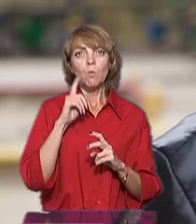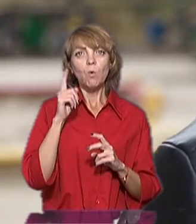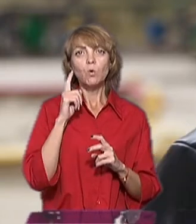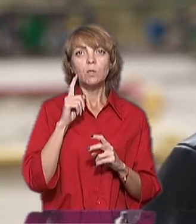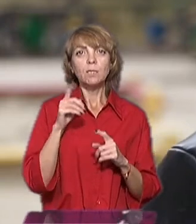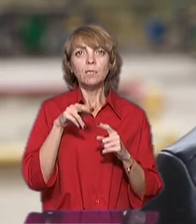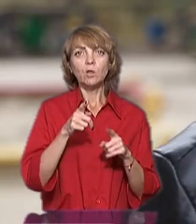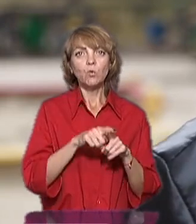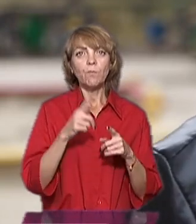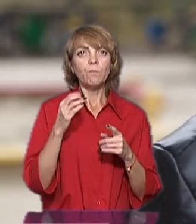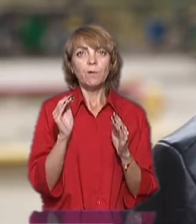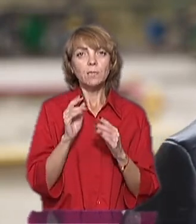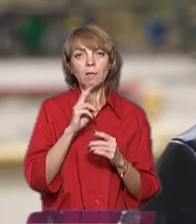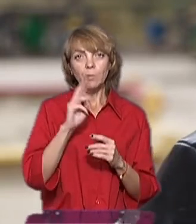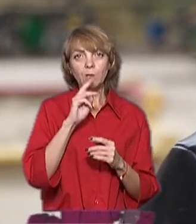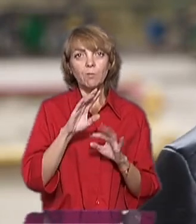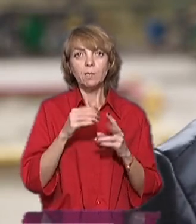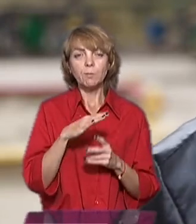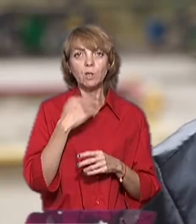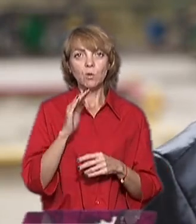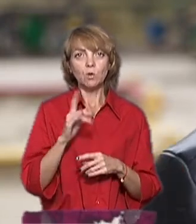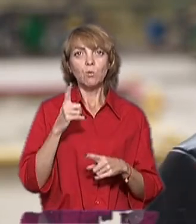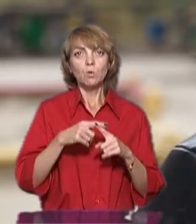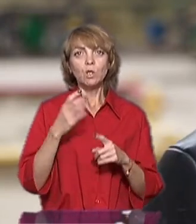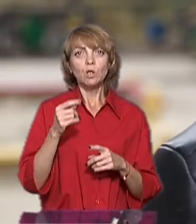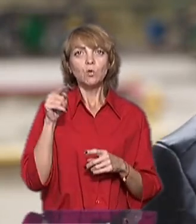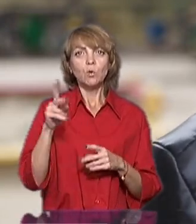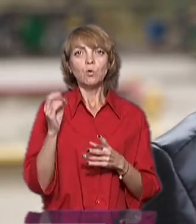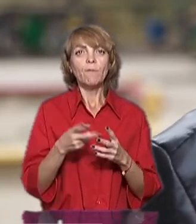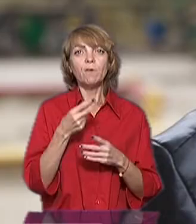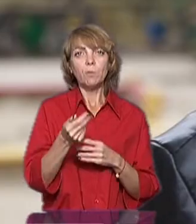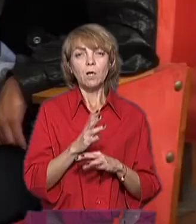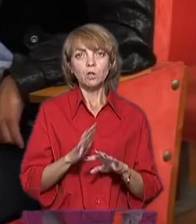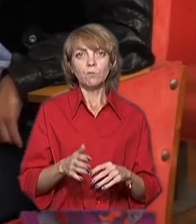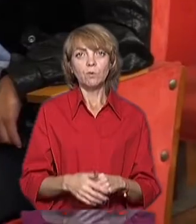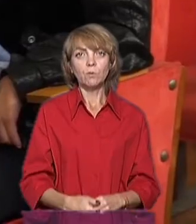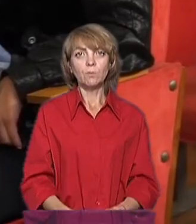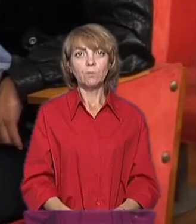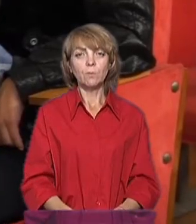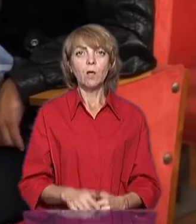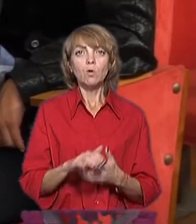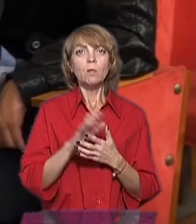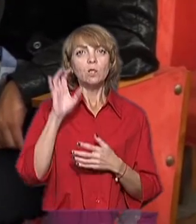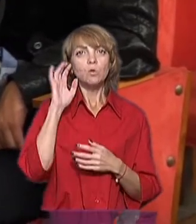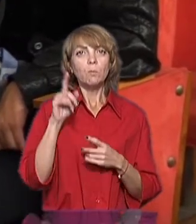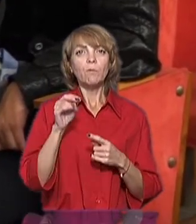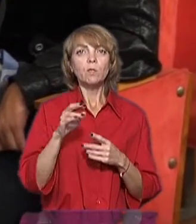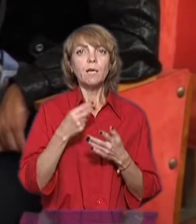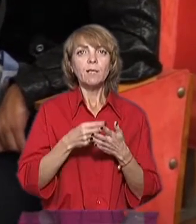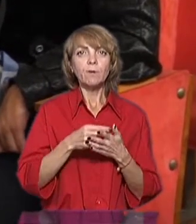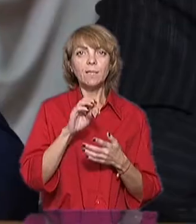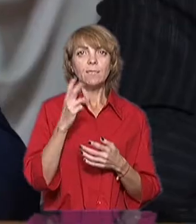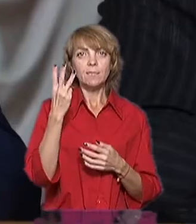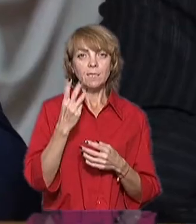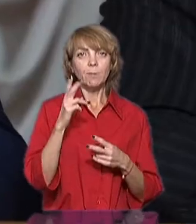йти на таку не дуже велику зарплату, в принципі, не хоче. Плюс ще ту, яку не виплачують». Громадські слухання з приводу тарифів ТЕЦ